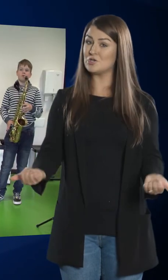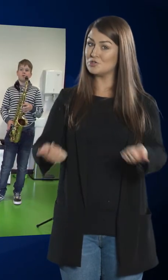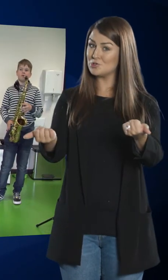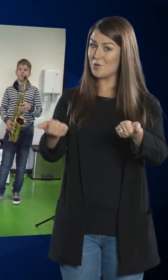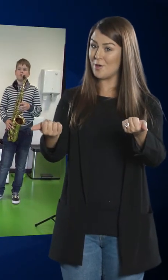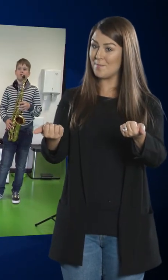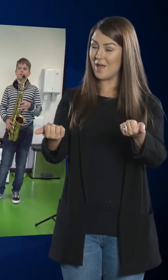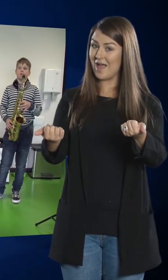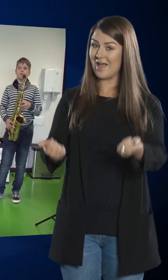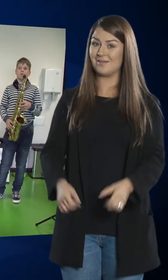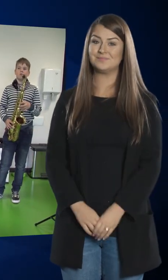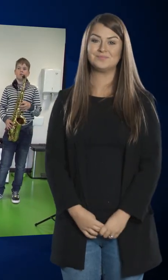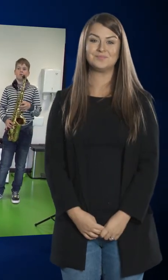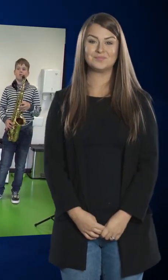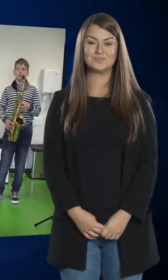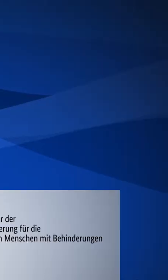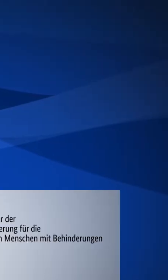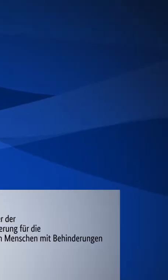Aber das war genau das, was wir schon brauchen.